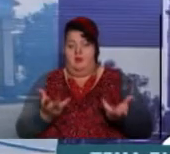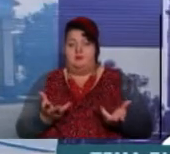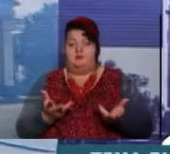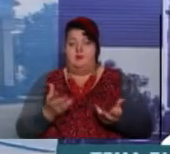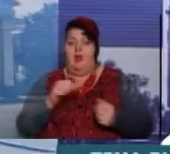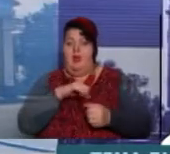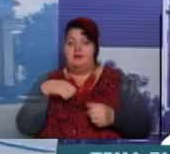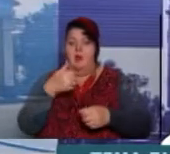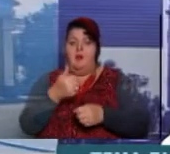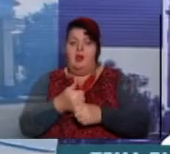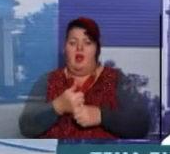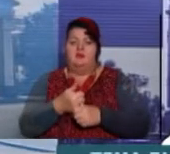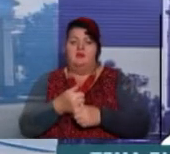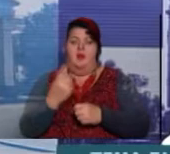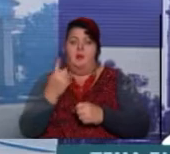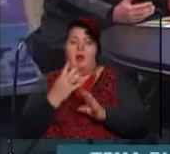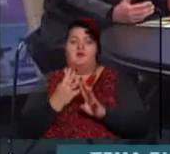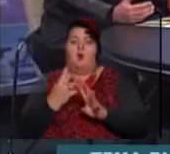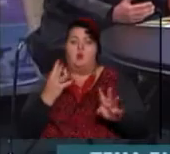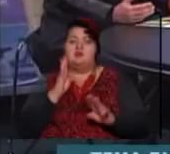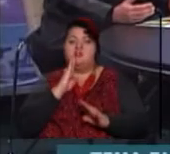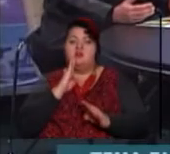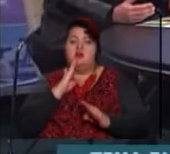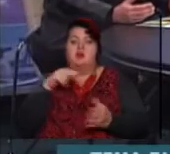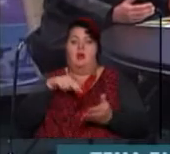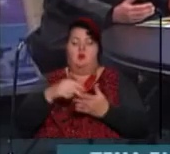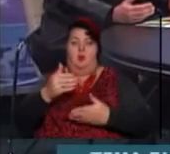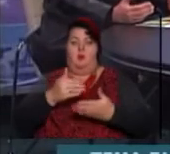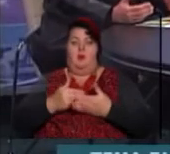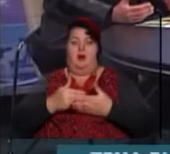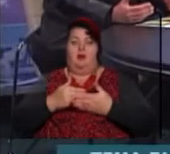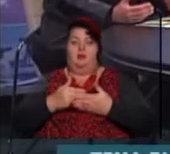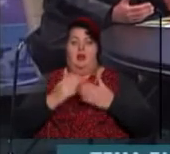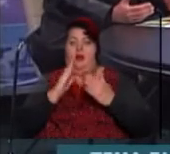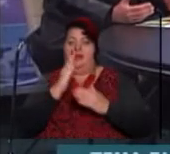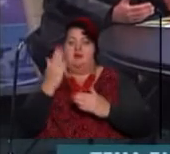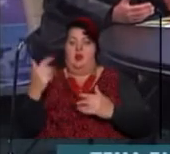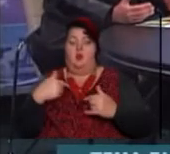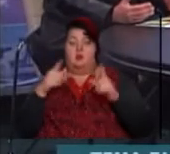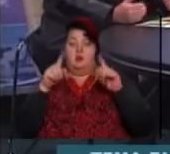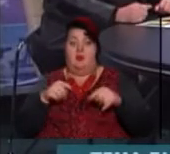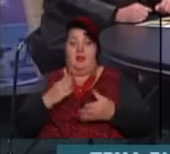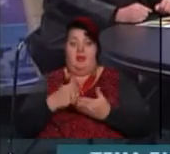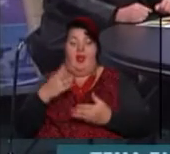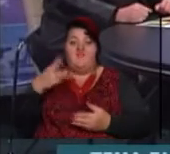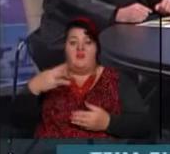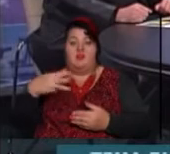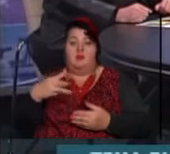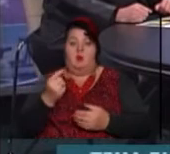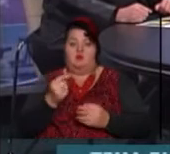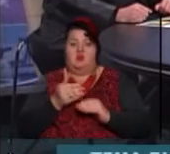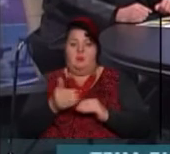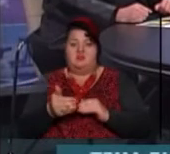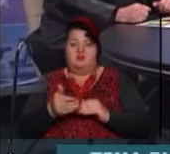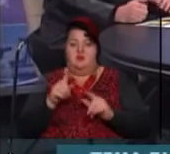Саме головне, в першу чергу, жінчина стоїть перед зеркалом. Про це у нас є, до речі, відео. Трішечки